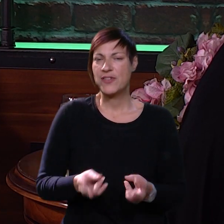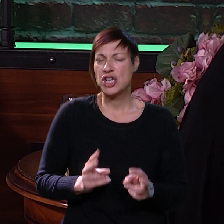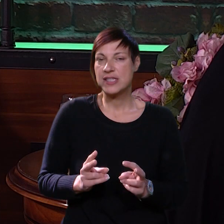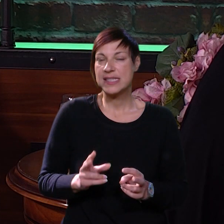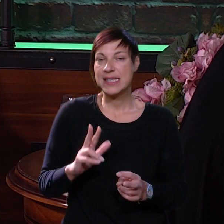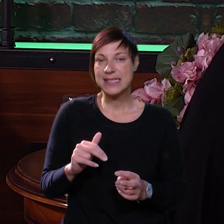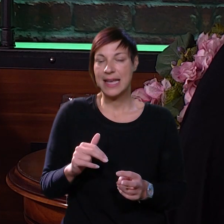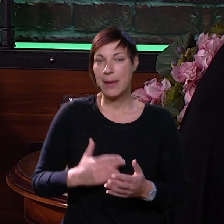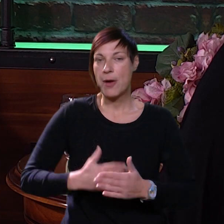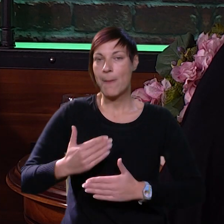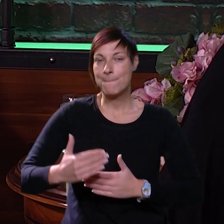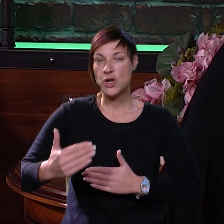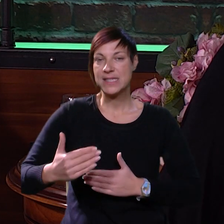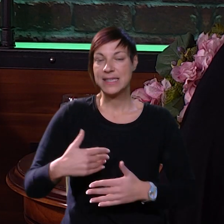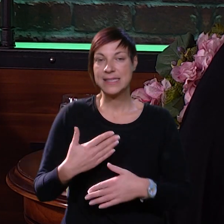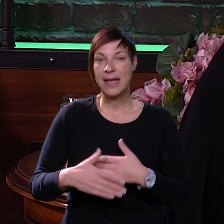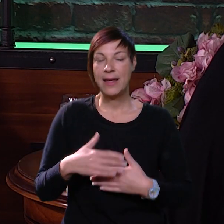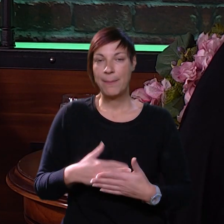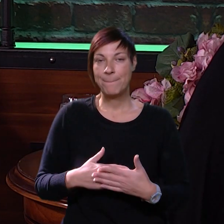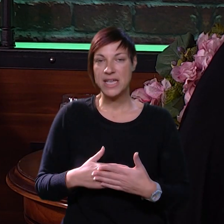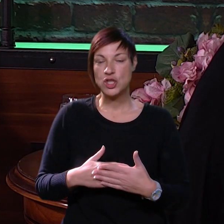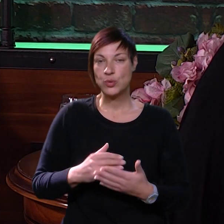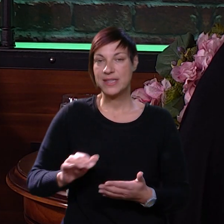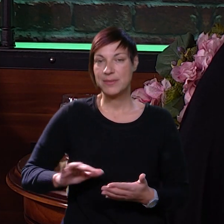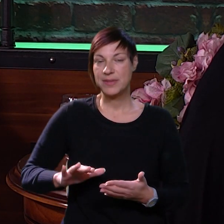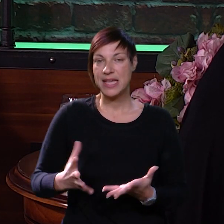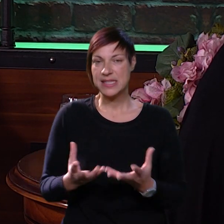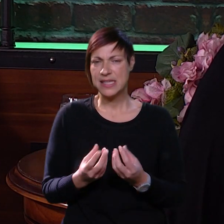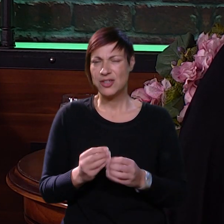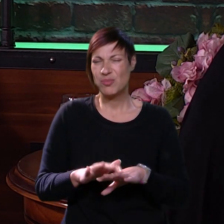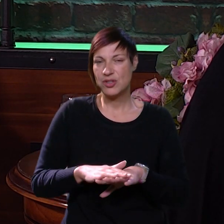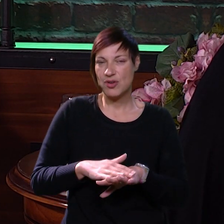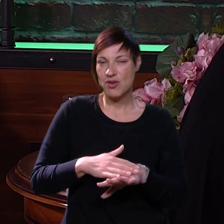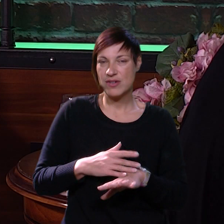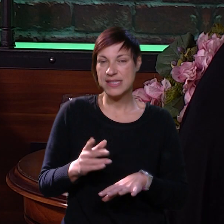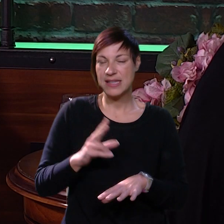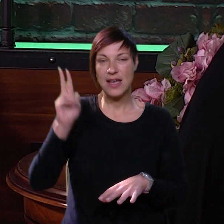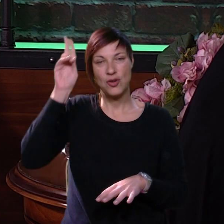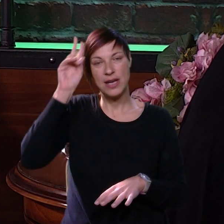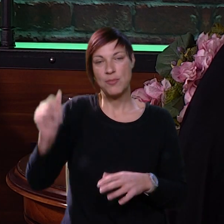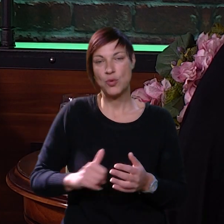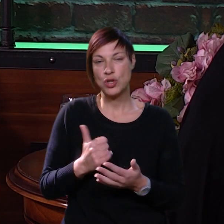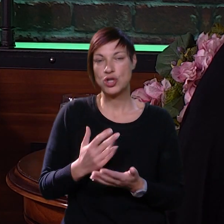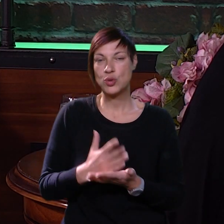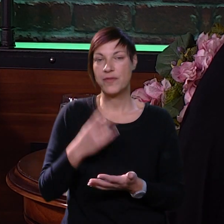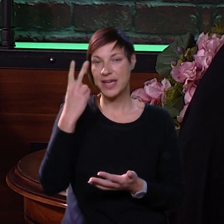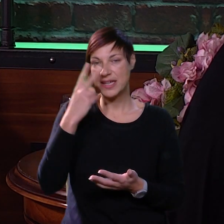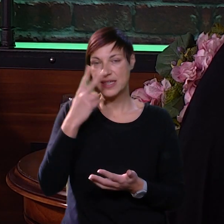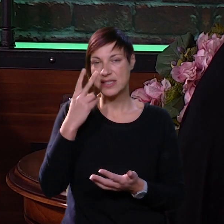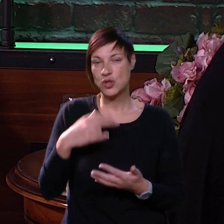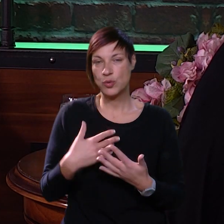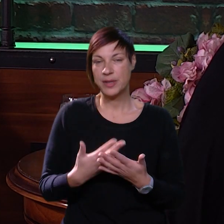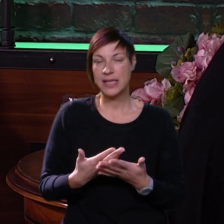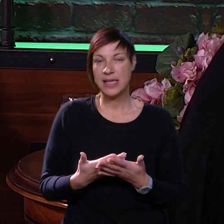neki veliki stres ili imao neke posljedice. Međutim, djeca to je jako dobro čak i ako ne mogu još uvijek razumijeti,